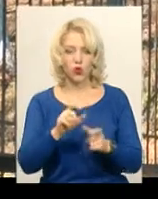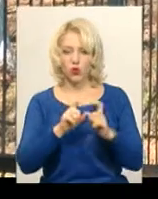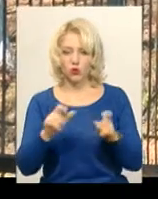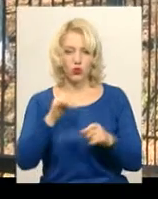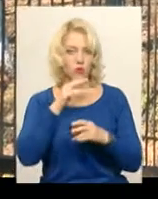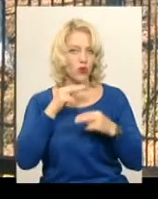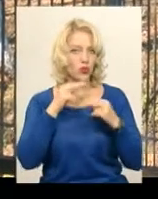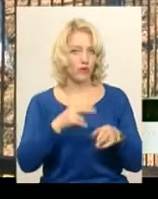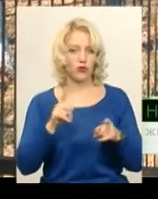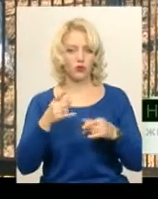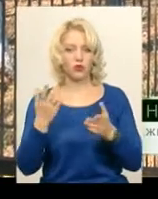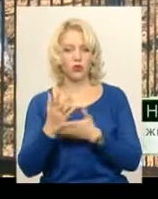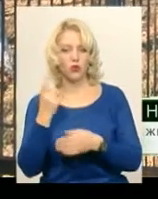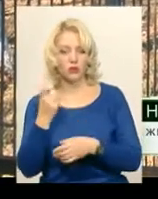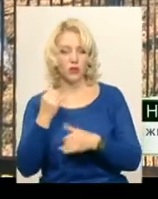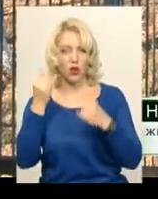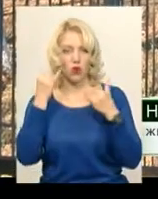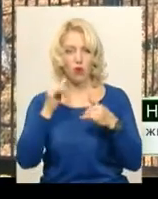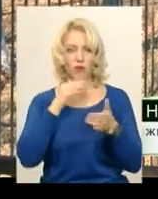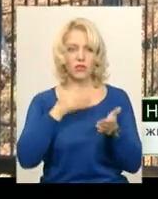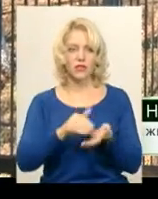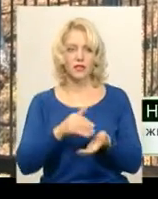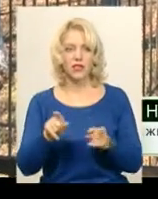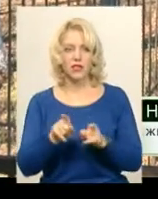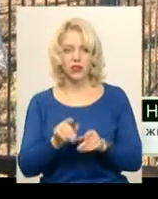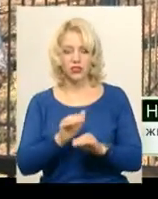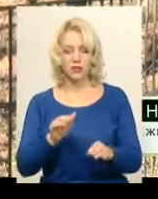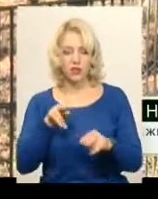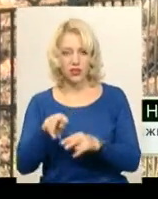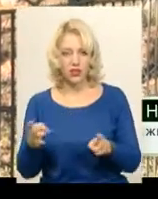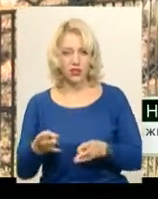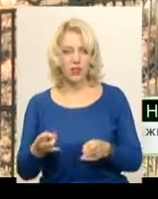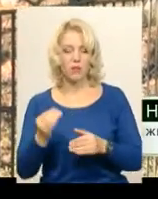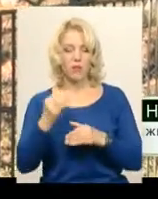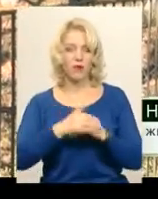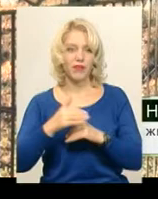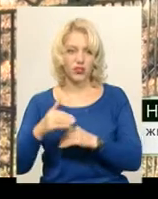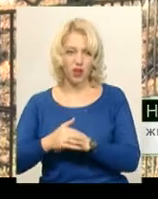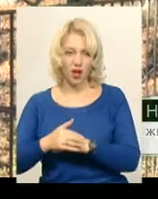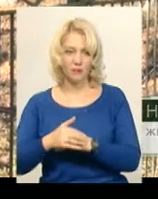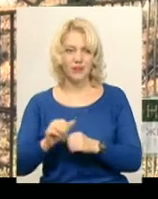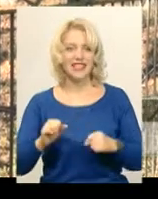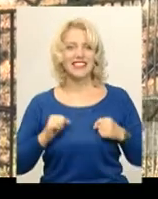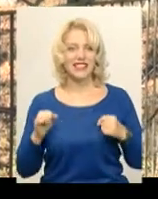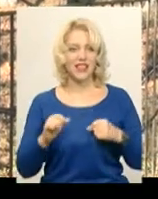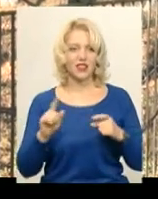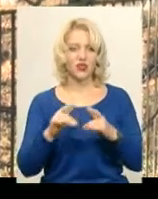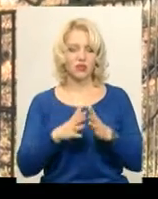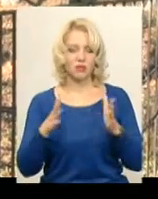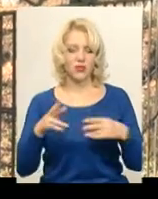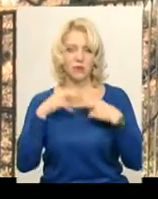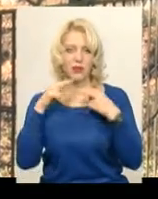господарство, і корови, і свині тримаю, але так само і за дітьми треба дивитись. По вечорам стараюся, щоб більше